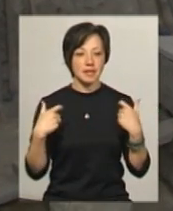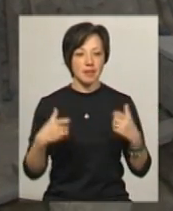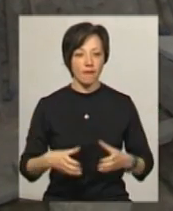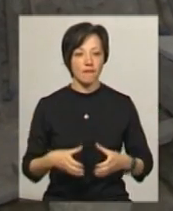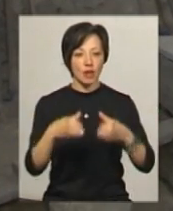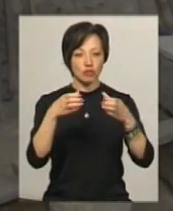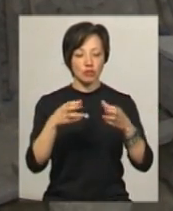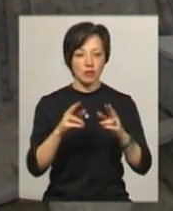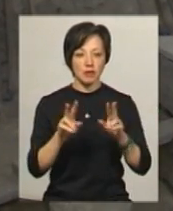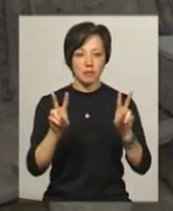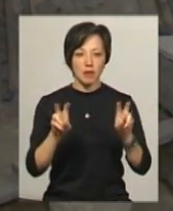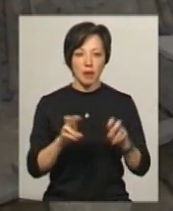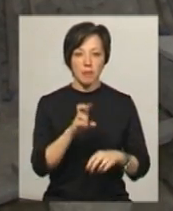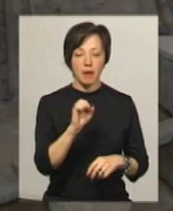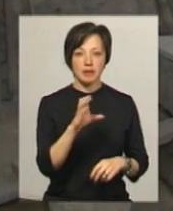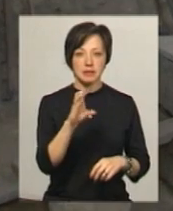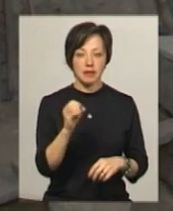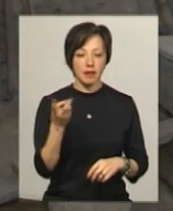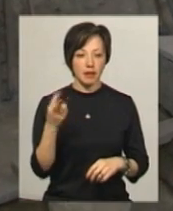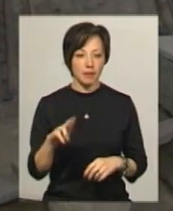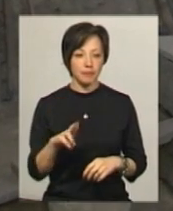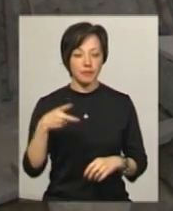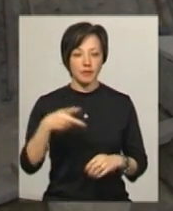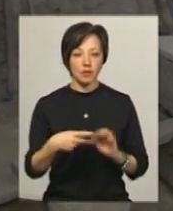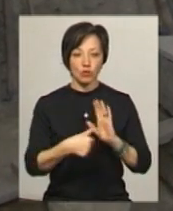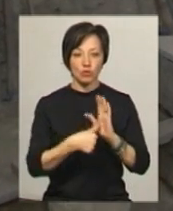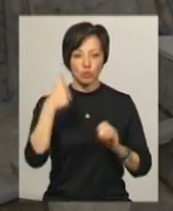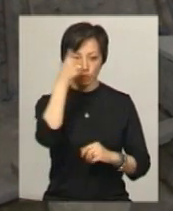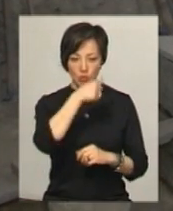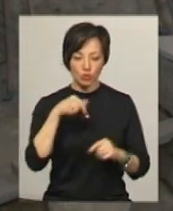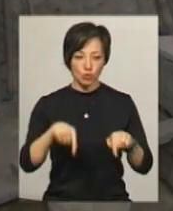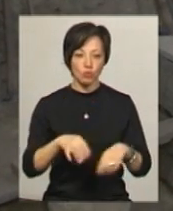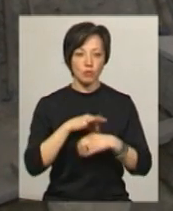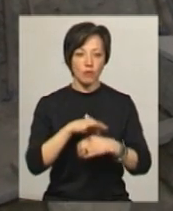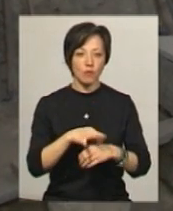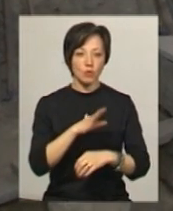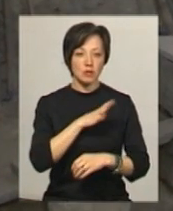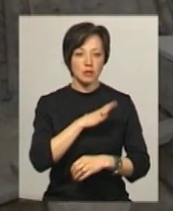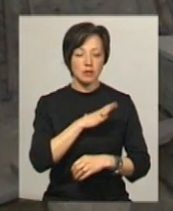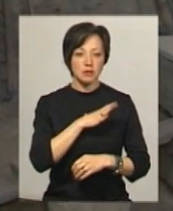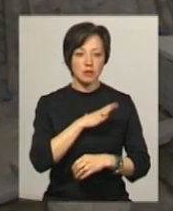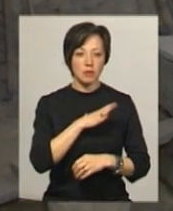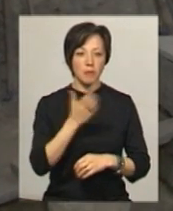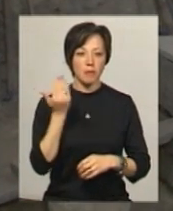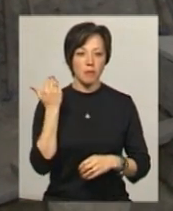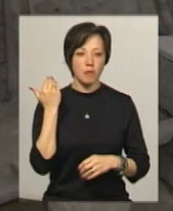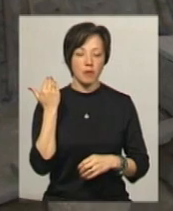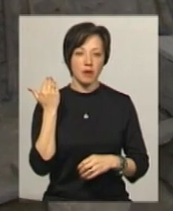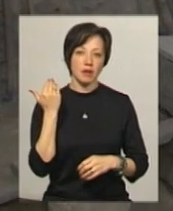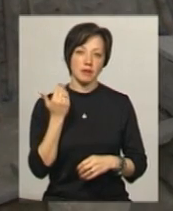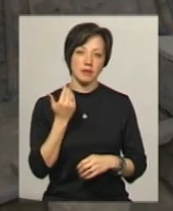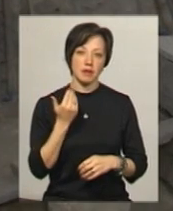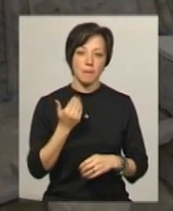такий бастея Теж в 2006 році тут проводилися попередні протиаварійні